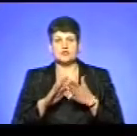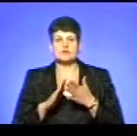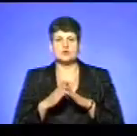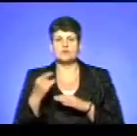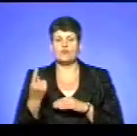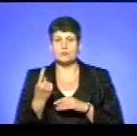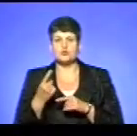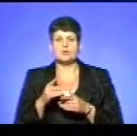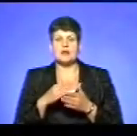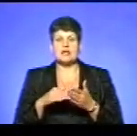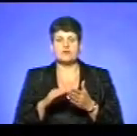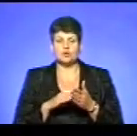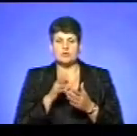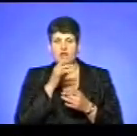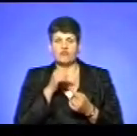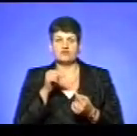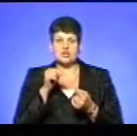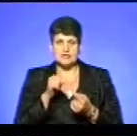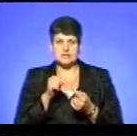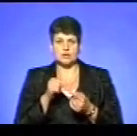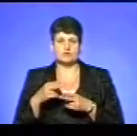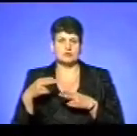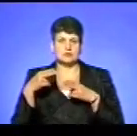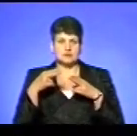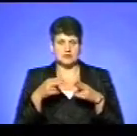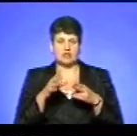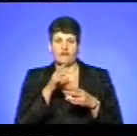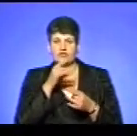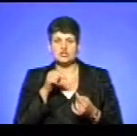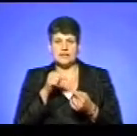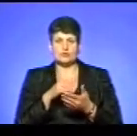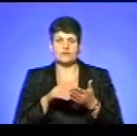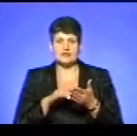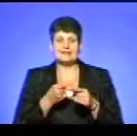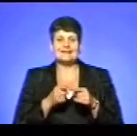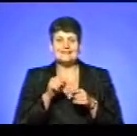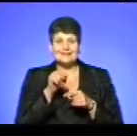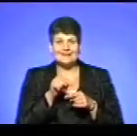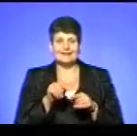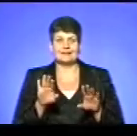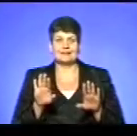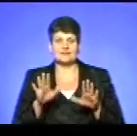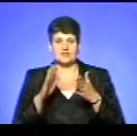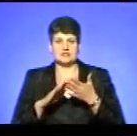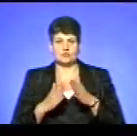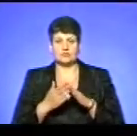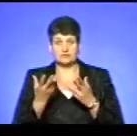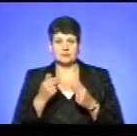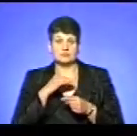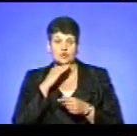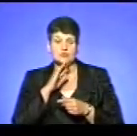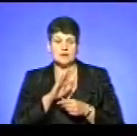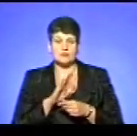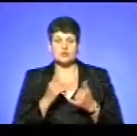області, щоб ліквідовувати і вчасно реагувати, вчасно ліквідовувати такі надзвичайні ситуації? Так, достатньо.